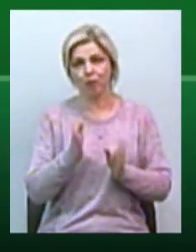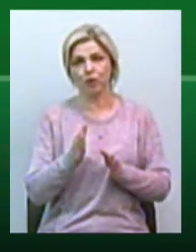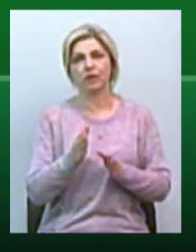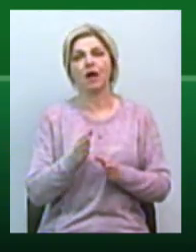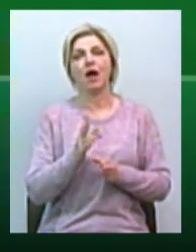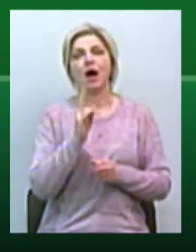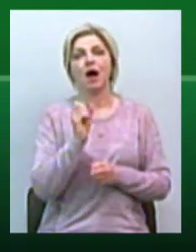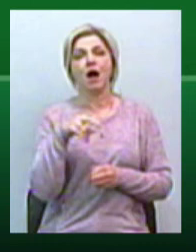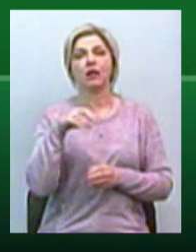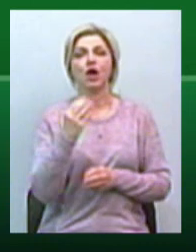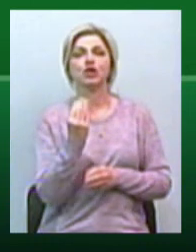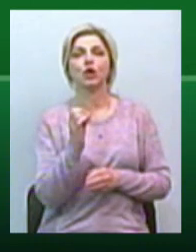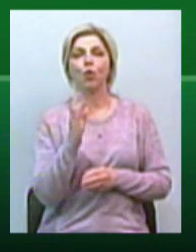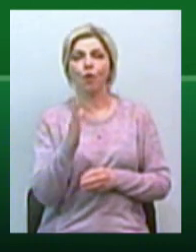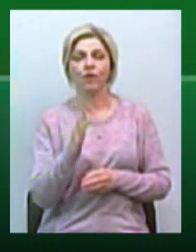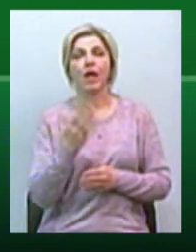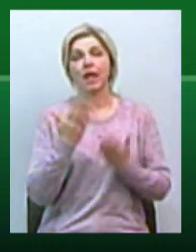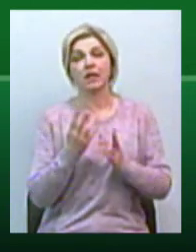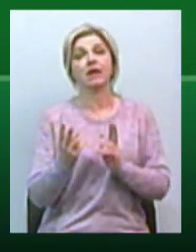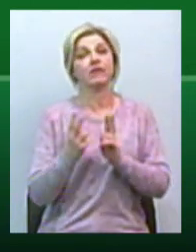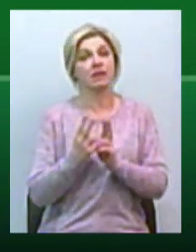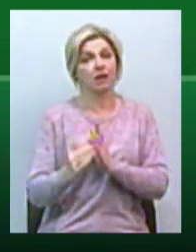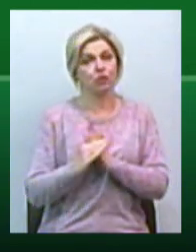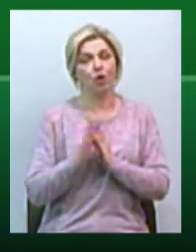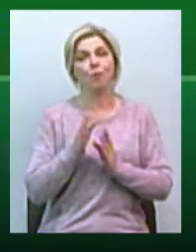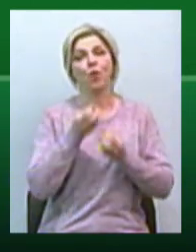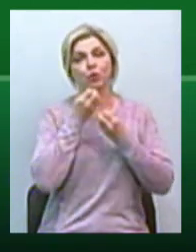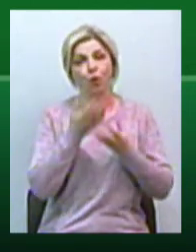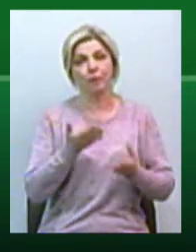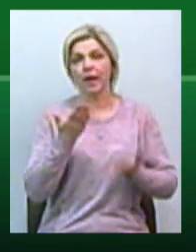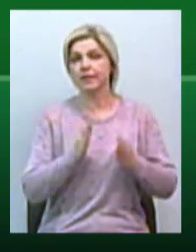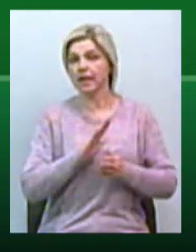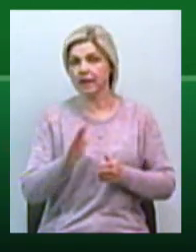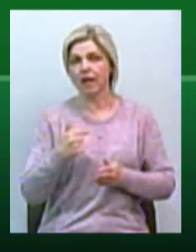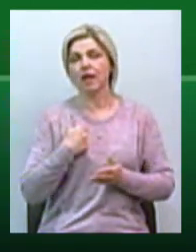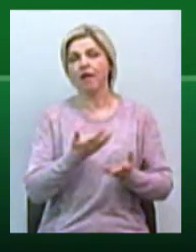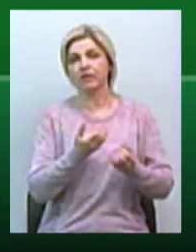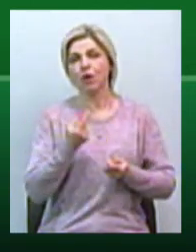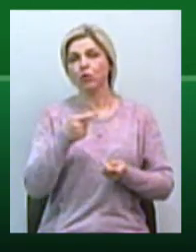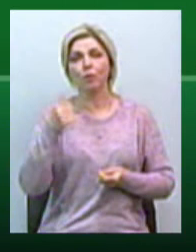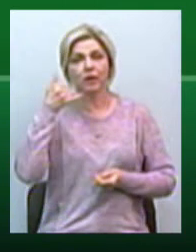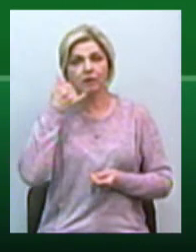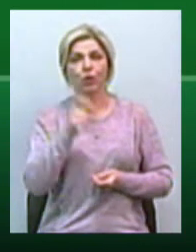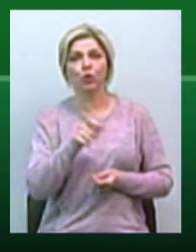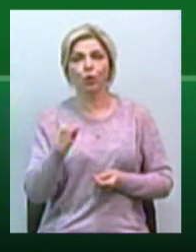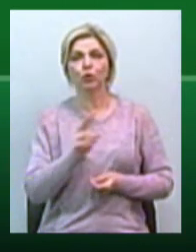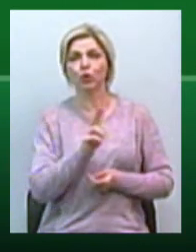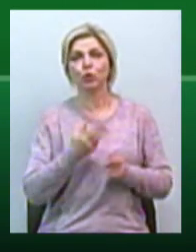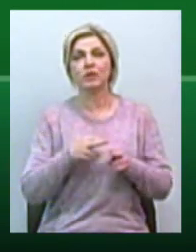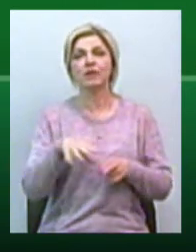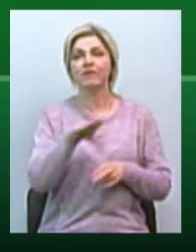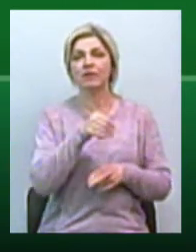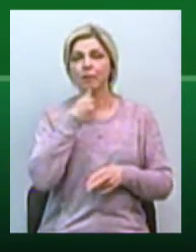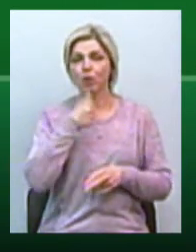Миколаєвичем. Якщо він піде на зустріч нам, то будемо по-доброму. Якщо ні, я буду брати номери телефонів людей, які це все пройшли.